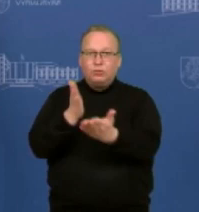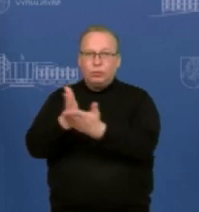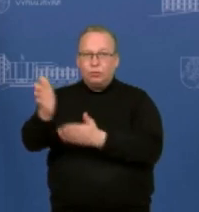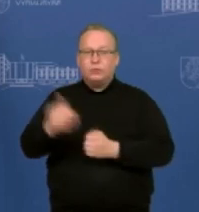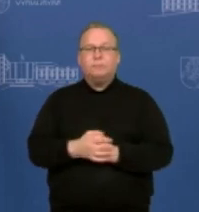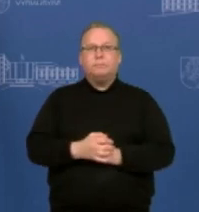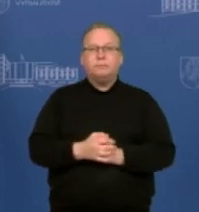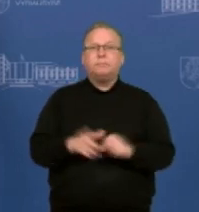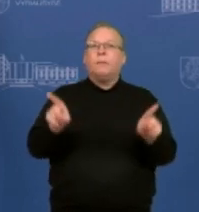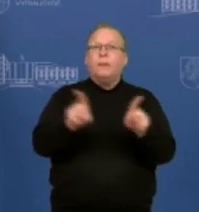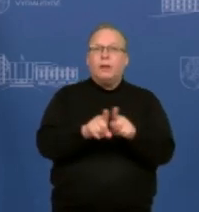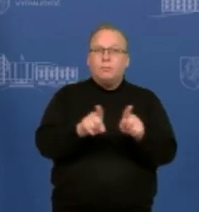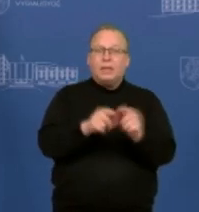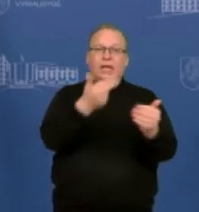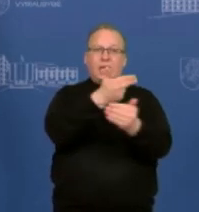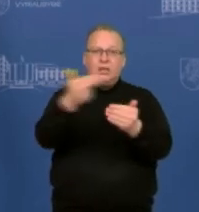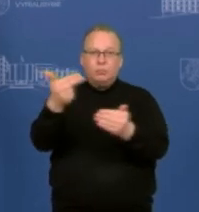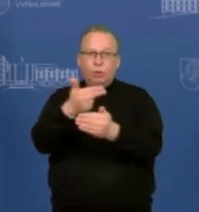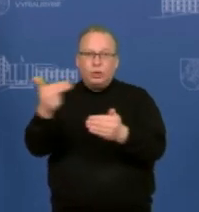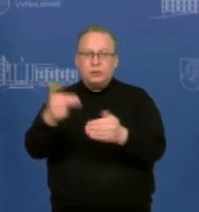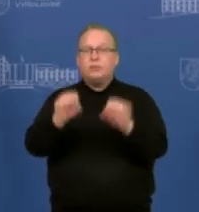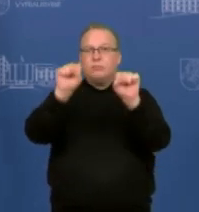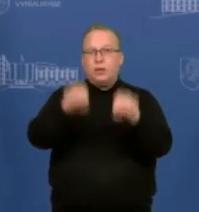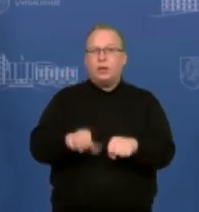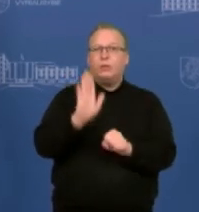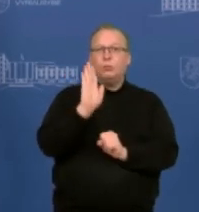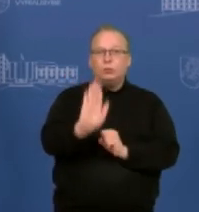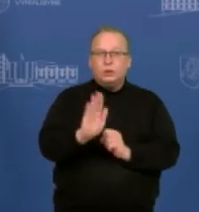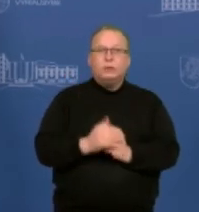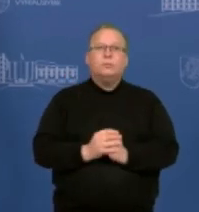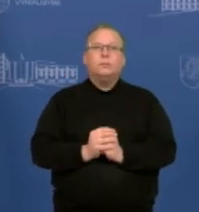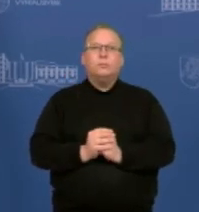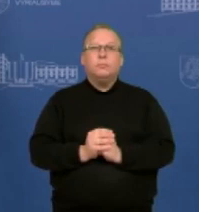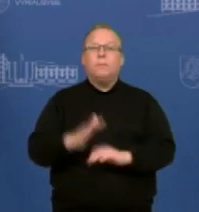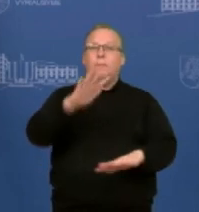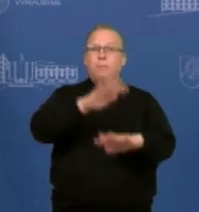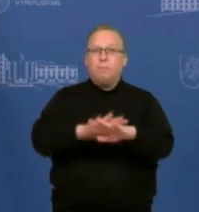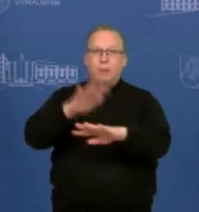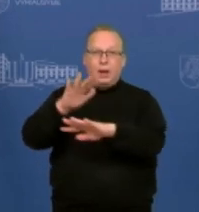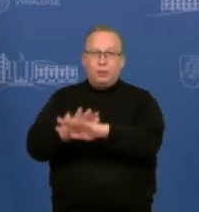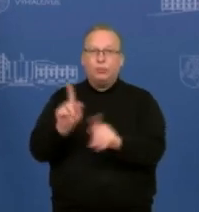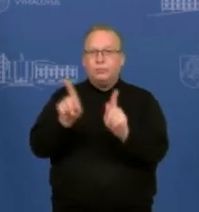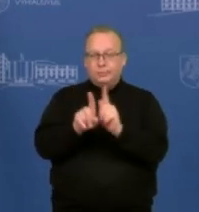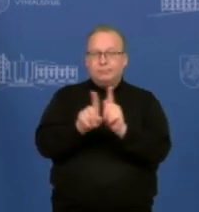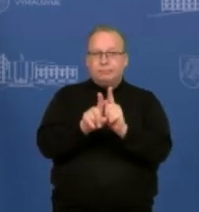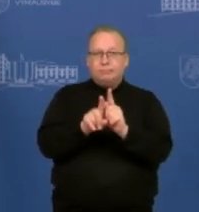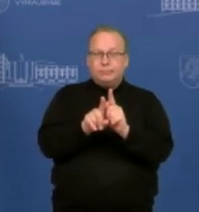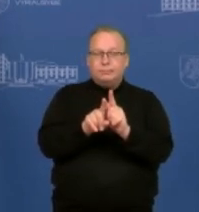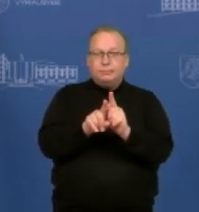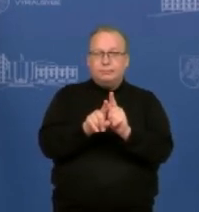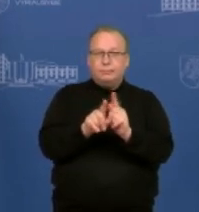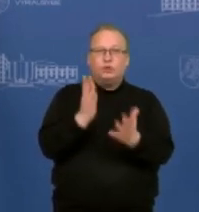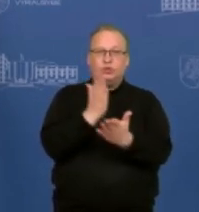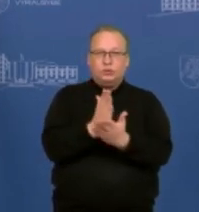Ir taip pat įmonės netmetama galimės, kad gali būti plečiamas ir bankų sąrašas, kurie yra